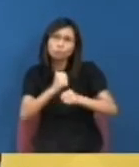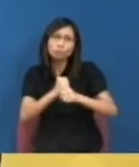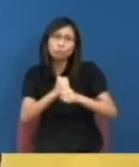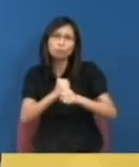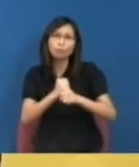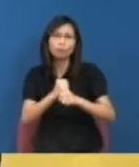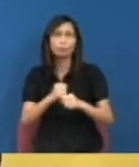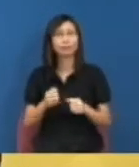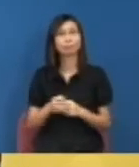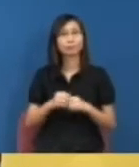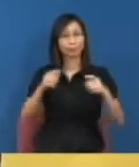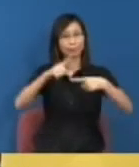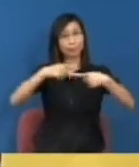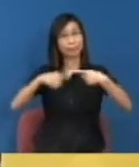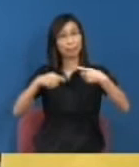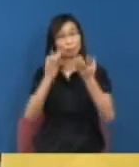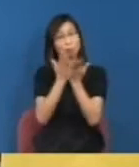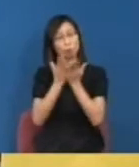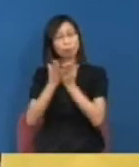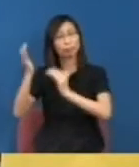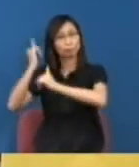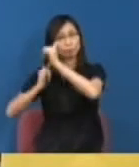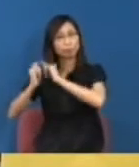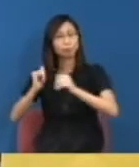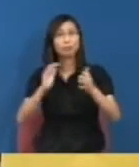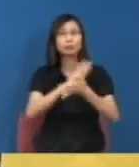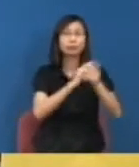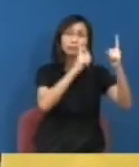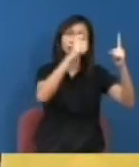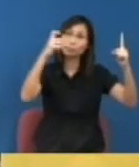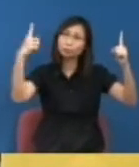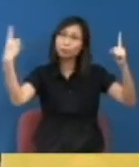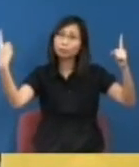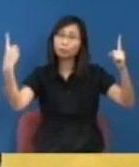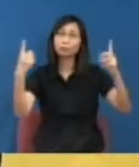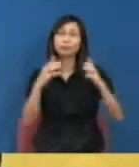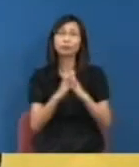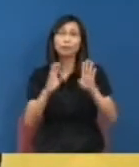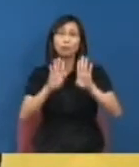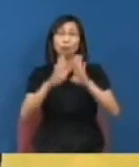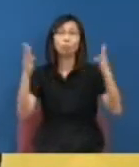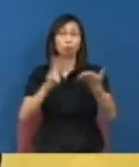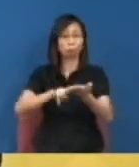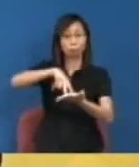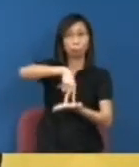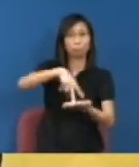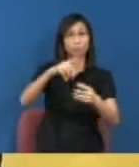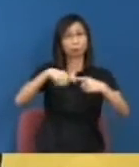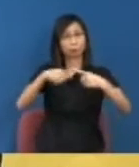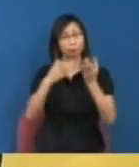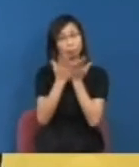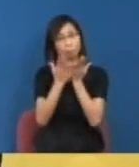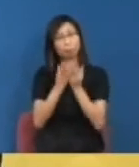學的歷史因為其實由1911年你說香港大學為何成立就是為中國而立但所謂為中國而立就是培養